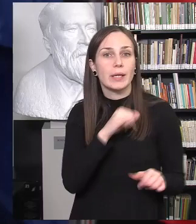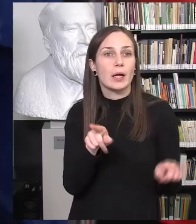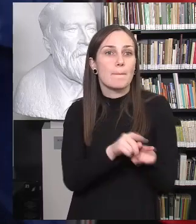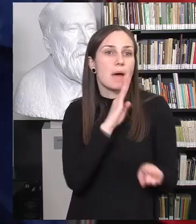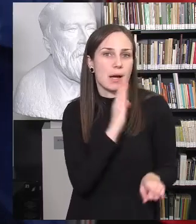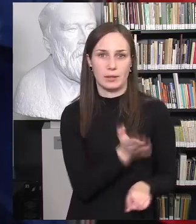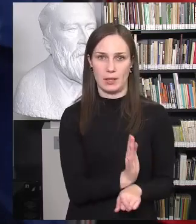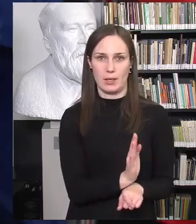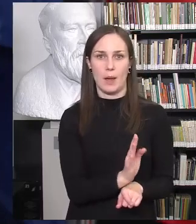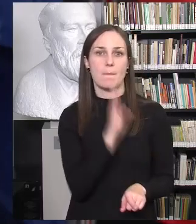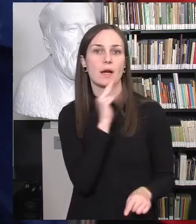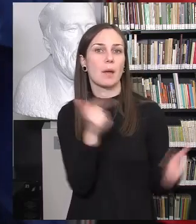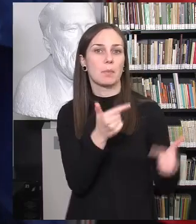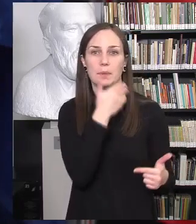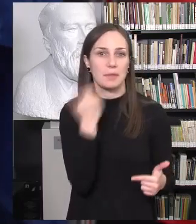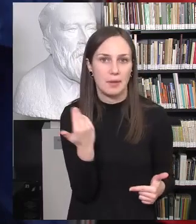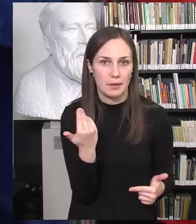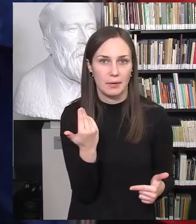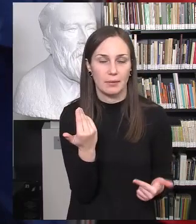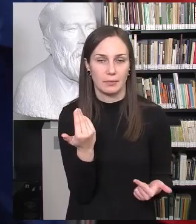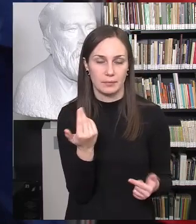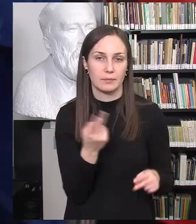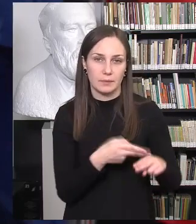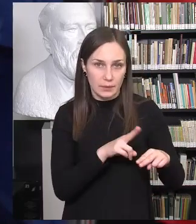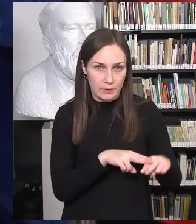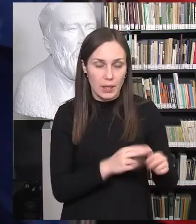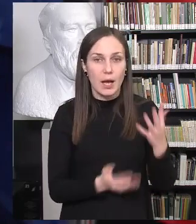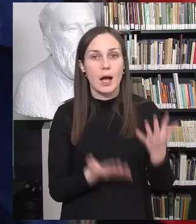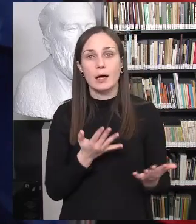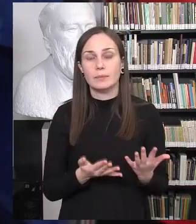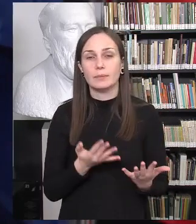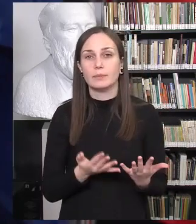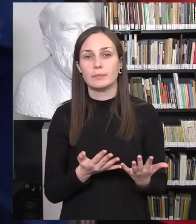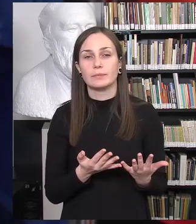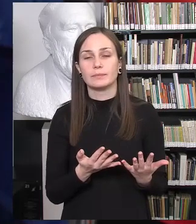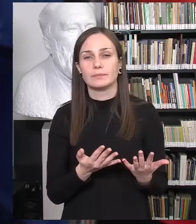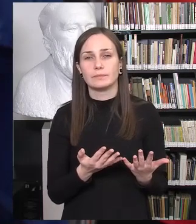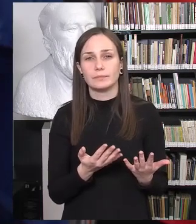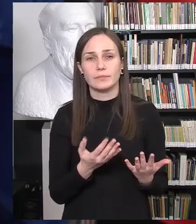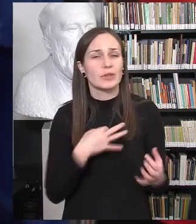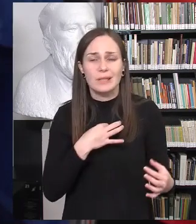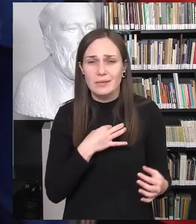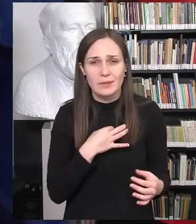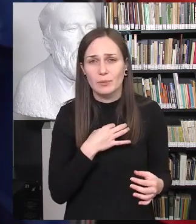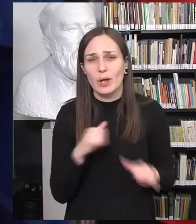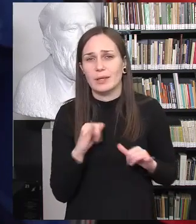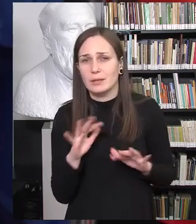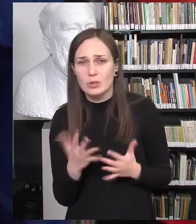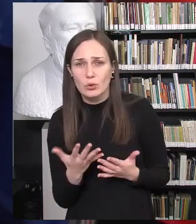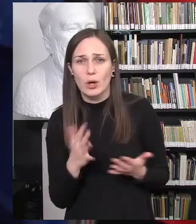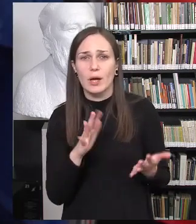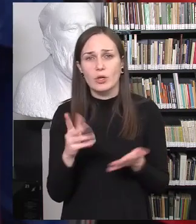nemergaitiškai, mergaitės nesikeikia, sakykim, arba, na, tiesiog, bet koks elgesys, bet koks